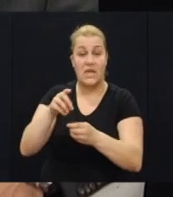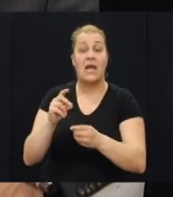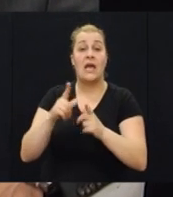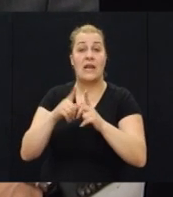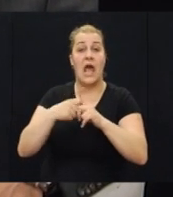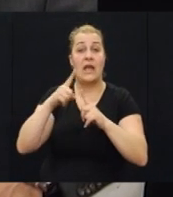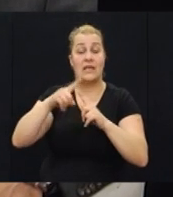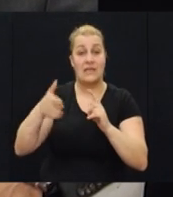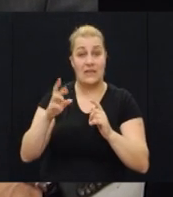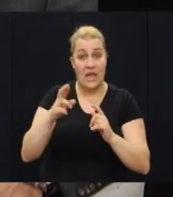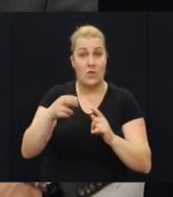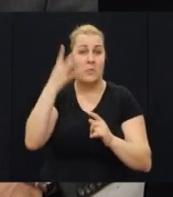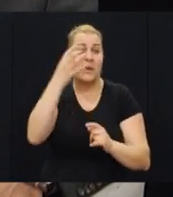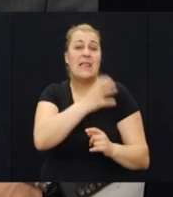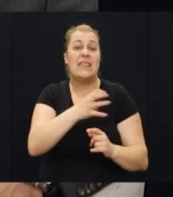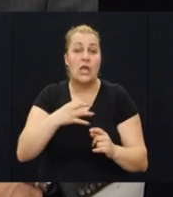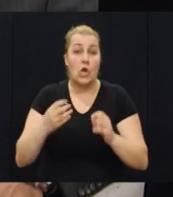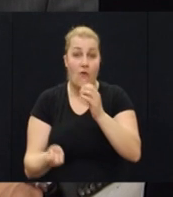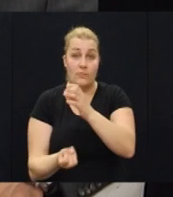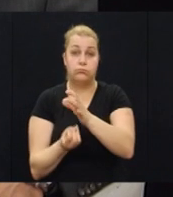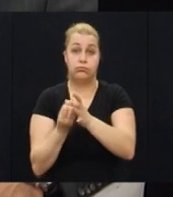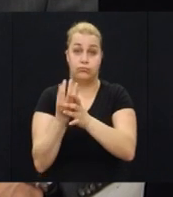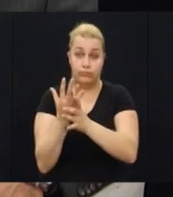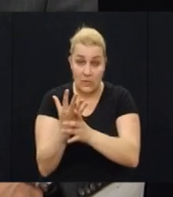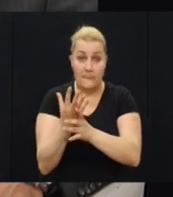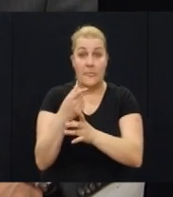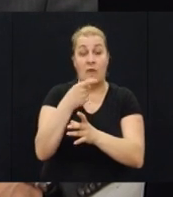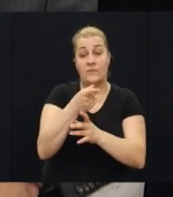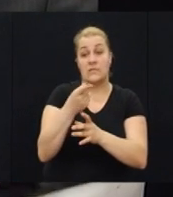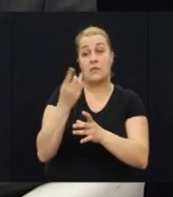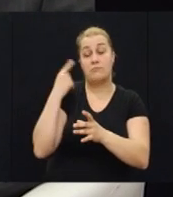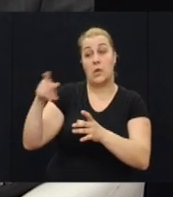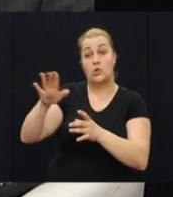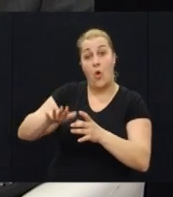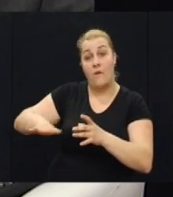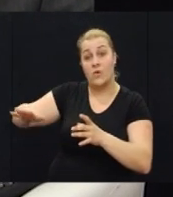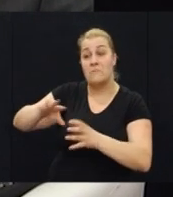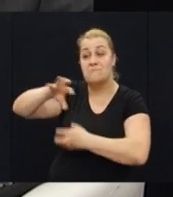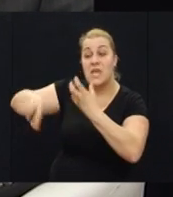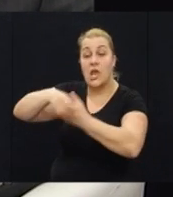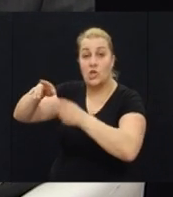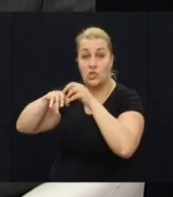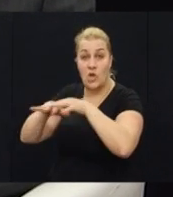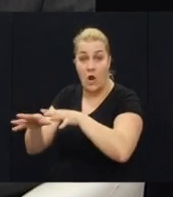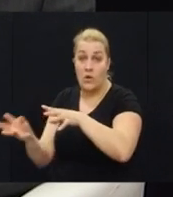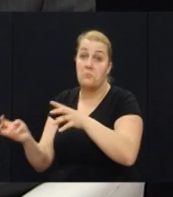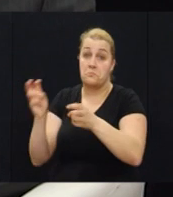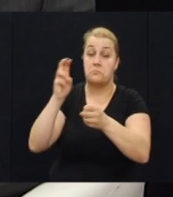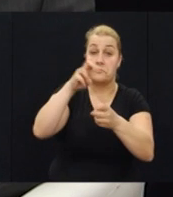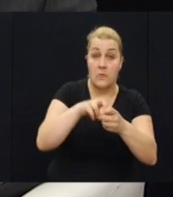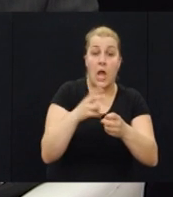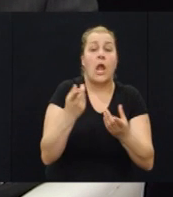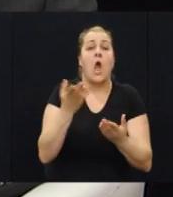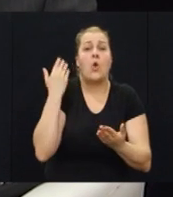iz Rakitija, čovjek se iz, rekli smo, kraja miješanog stavništva. Kako je bilo živjeti